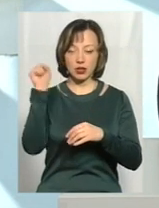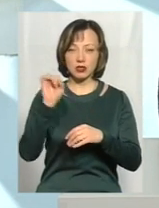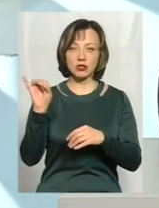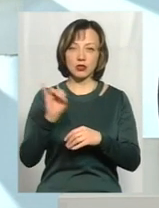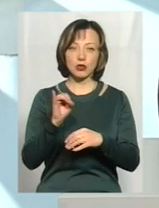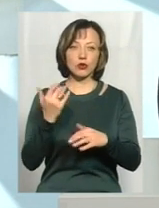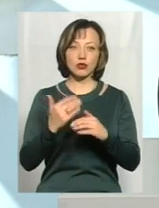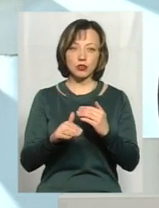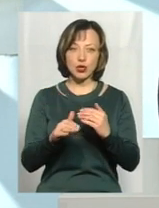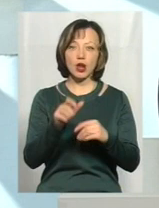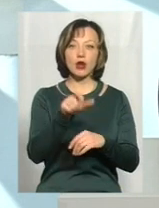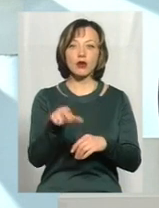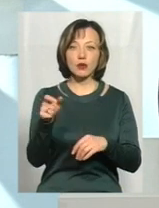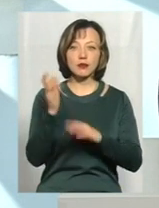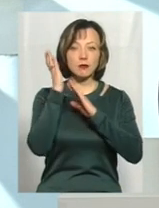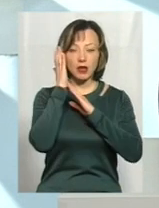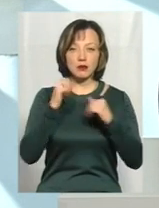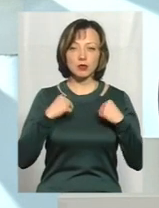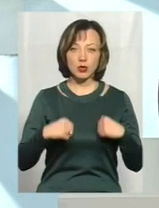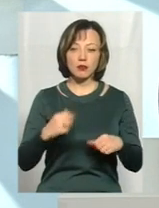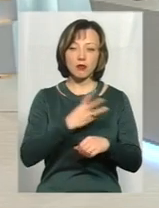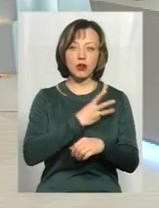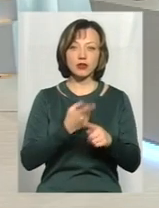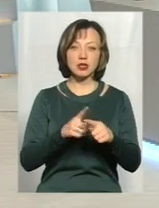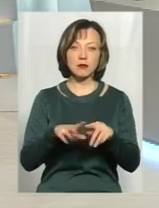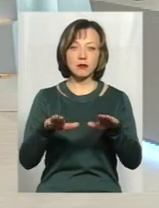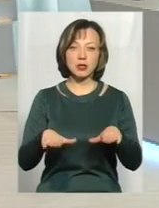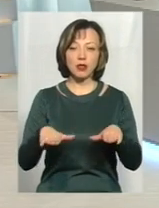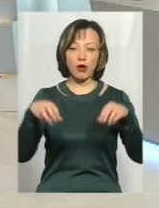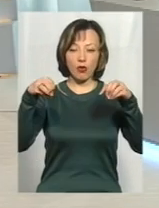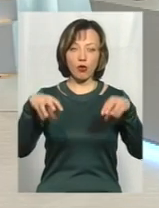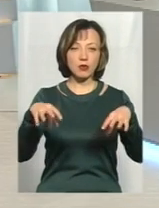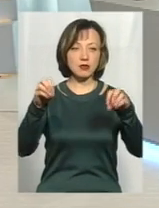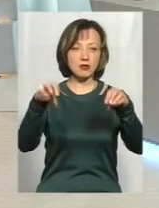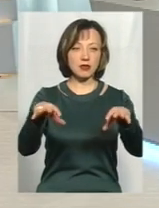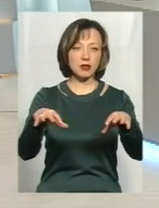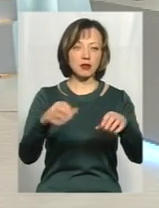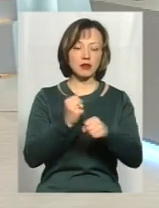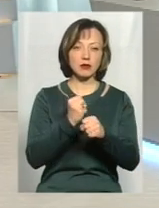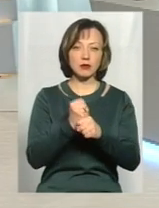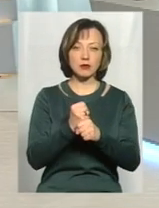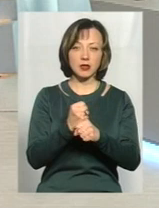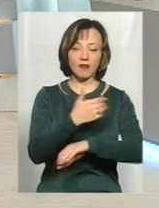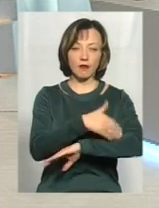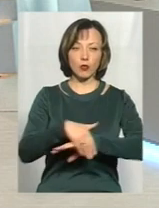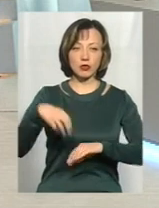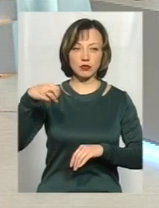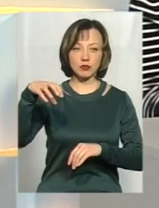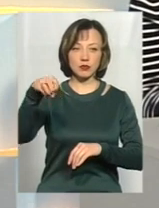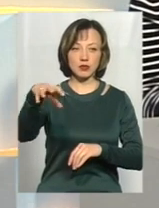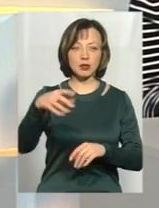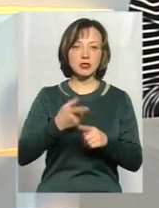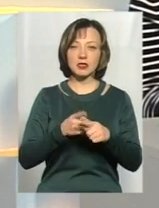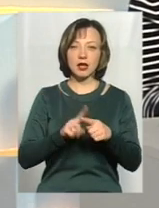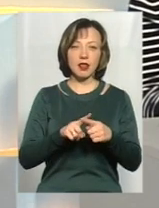і вже людям спокійніше спати. І бажано це місце, щоб воно освітлювалося, декілька ліхтарів зробити, вуличне освітлення. Це не